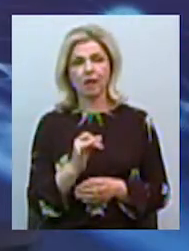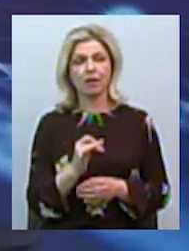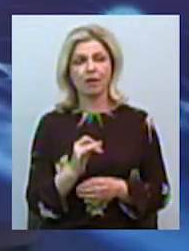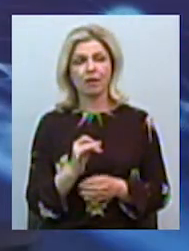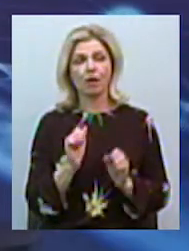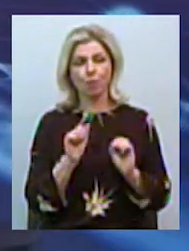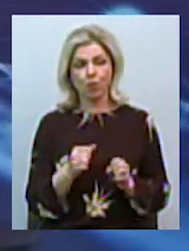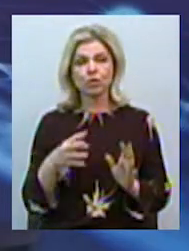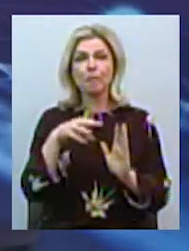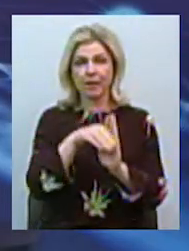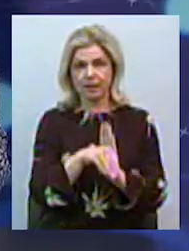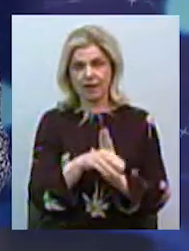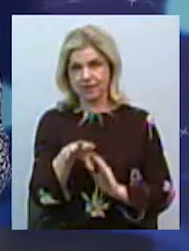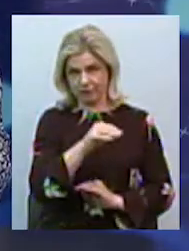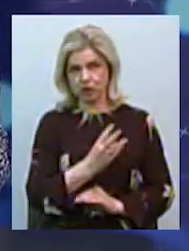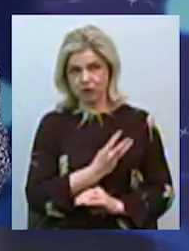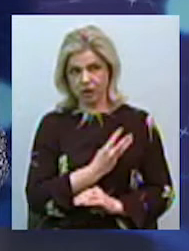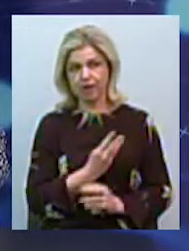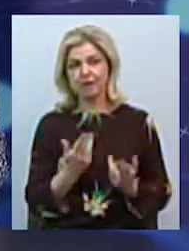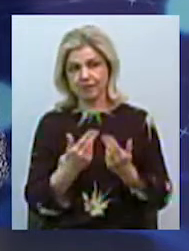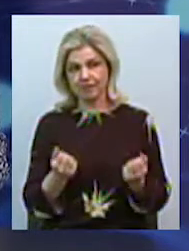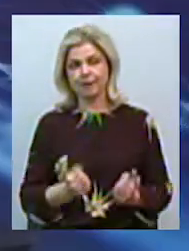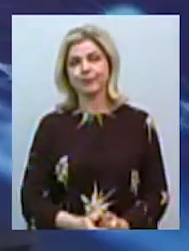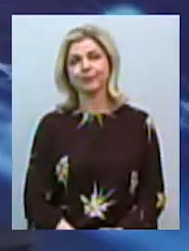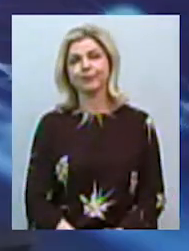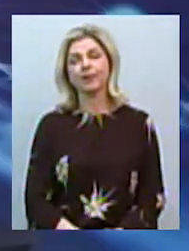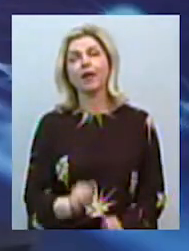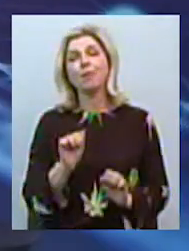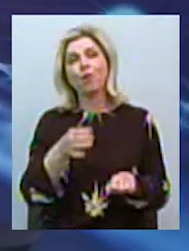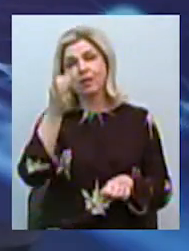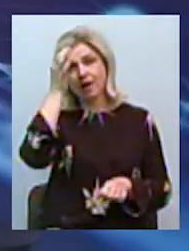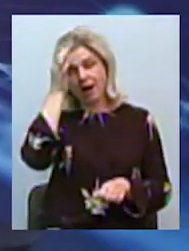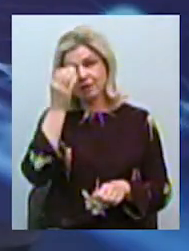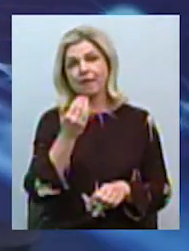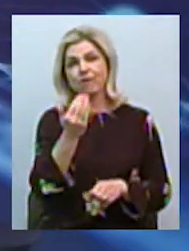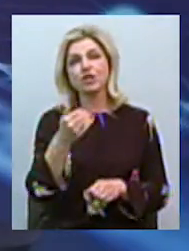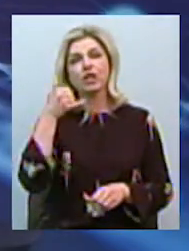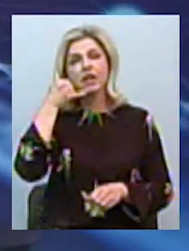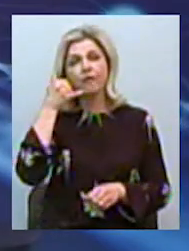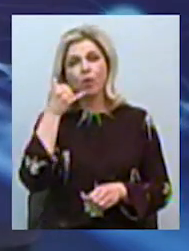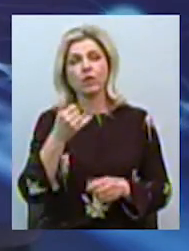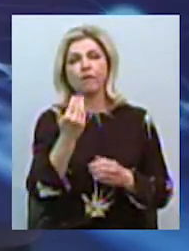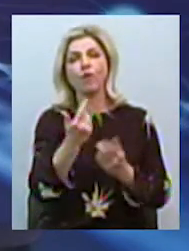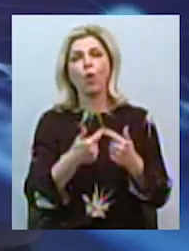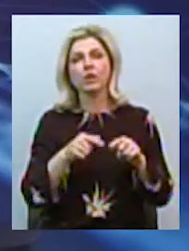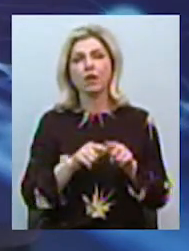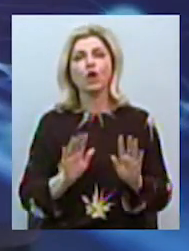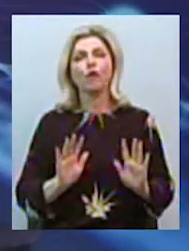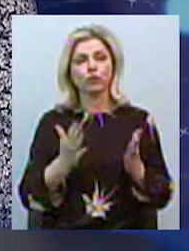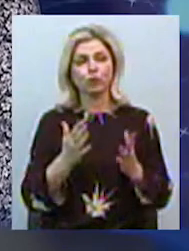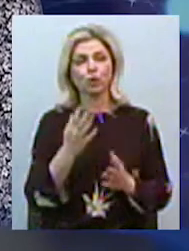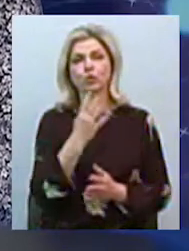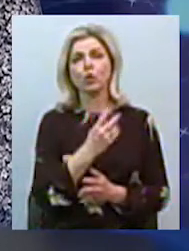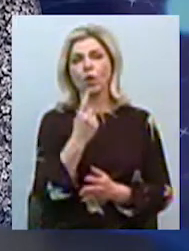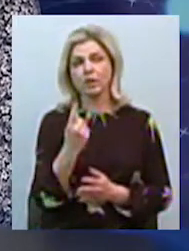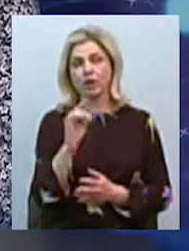можуть до неї приєднатися? Ну, в принципі, да. І ще можете нагадати телефони вашого відділення, якщо у випадку екстреної ситуації, куди звертати?